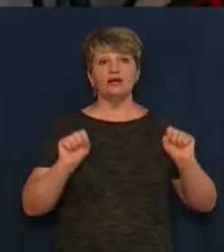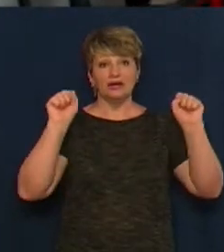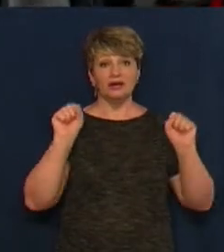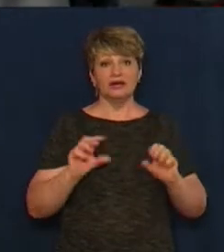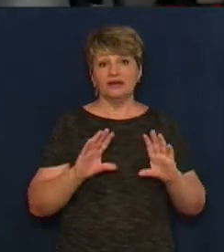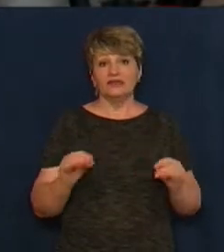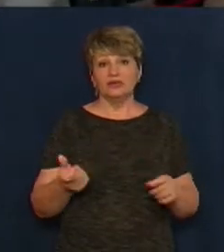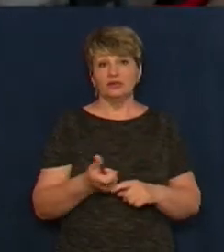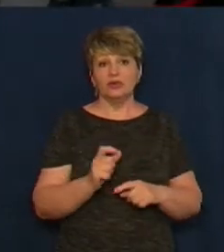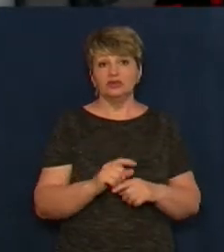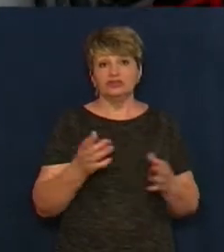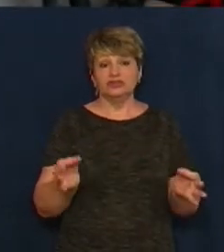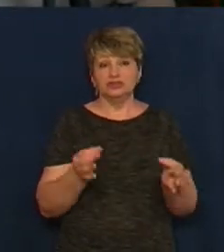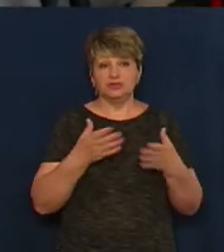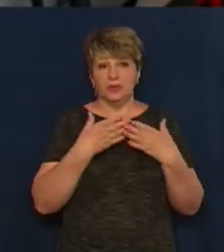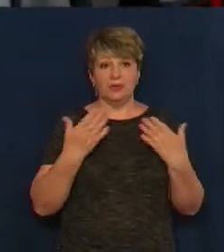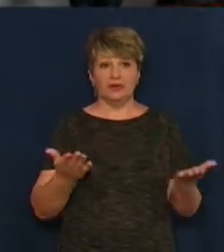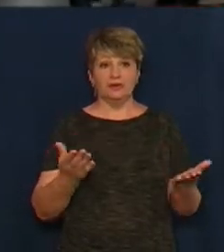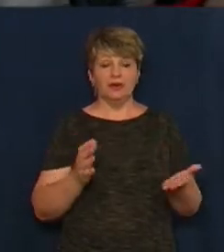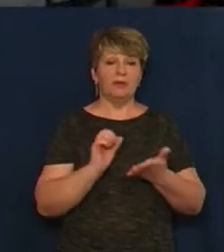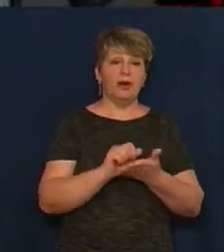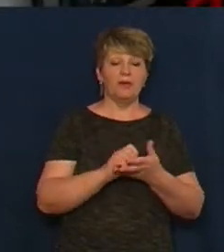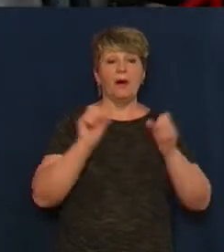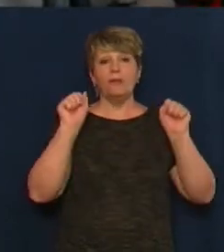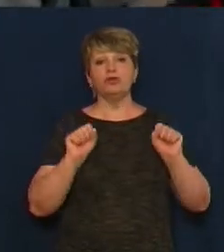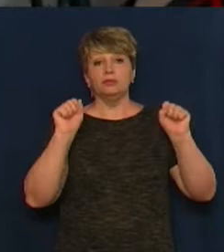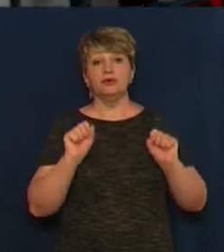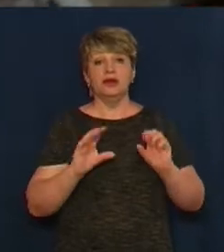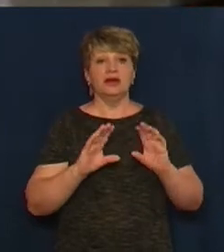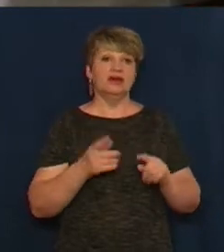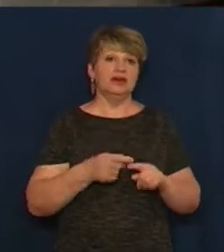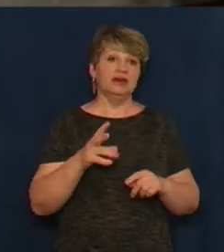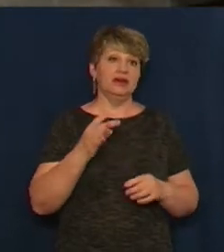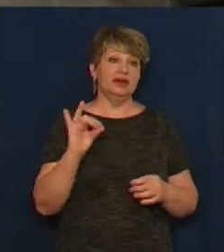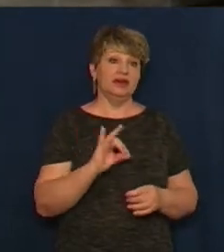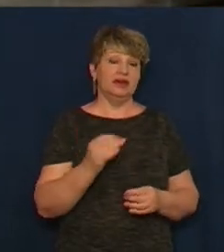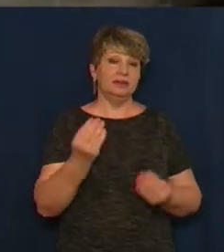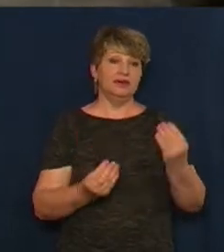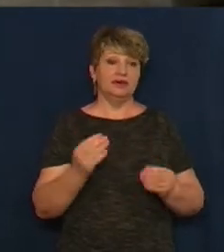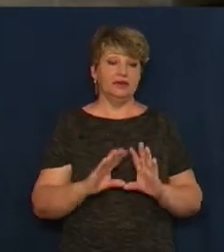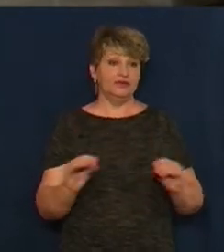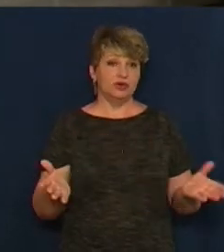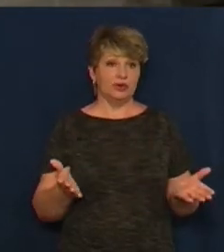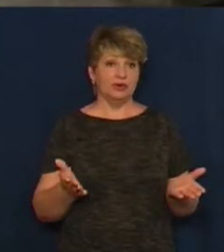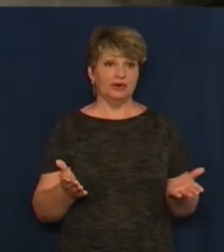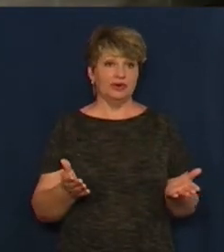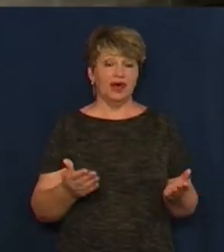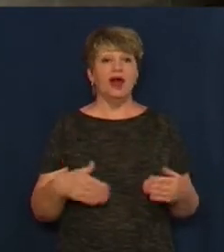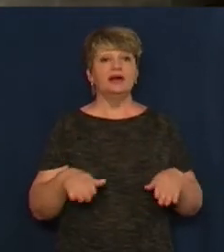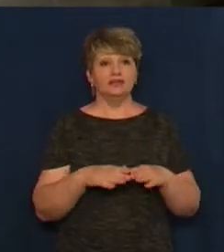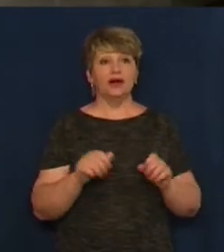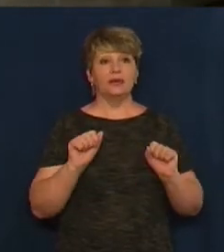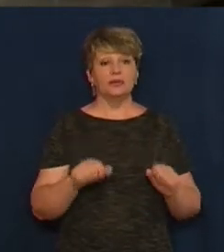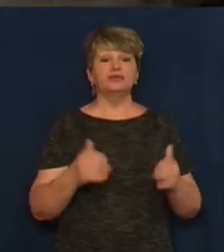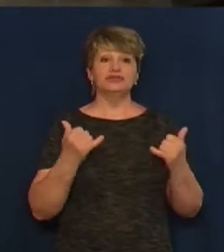брусів нема, то там так. На турничках зжималися, підтягувалися, в лісничку іграли. Звісно, раді. Так можна буде стати поближче до